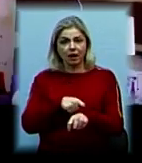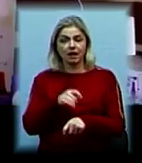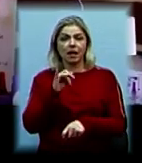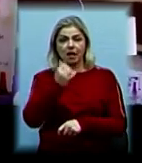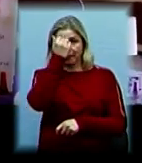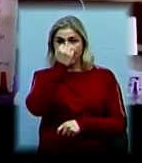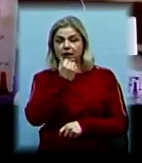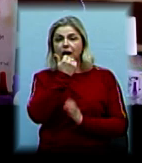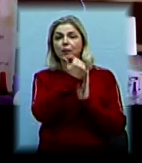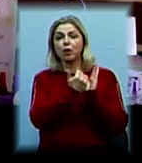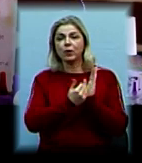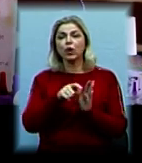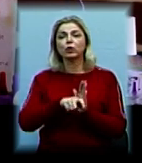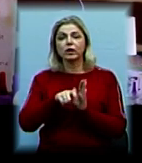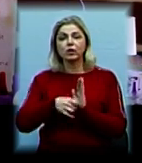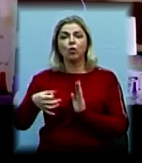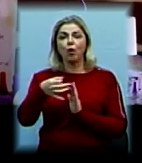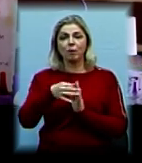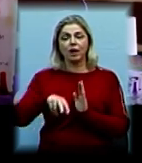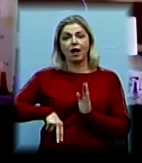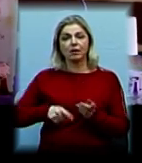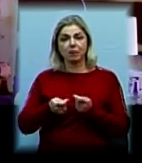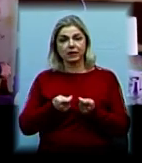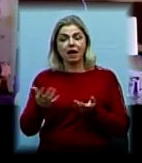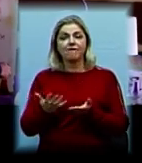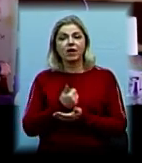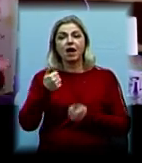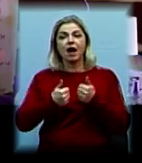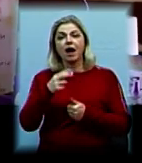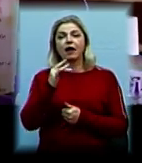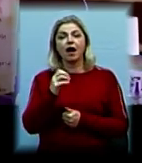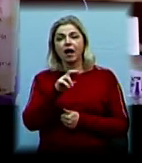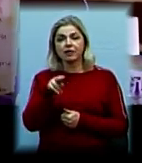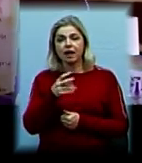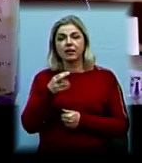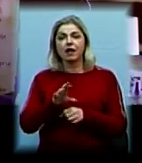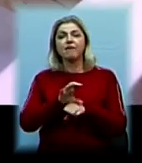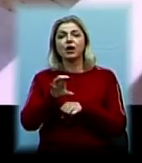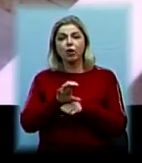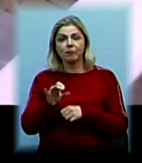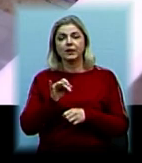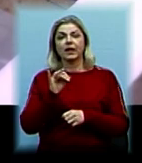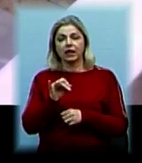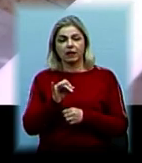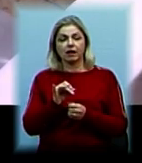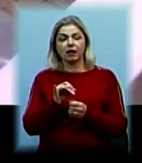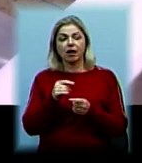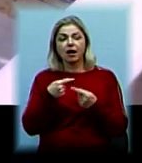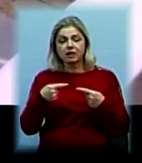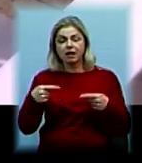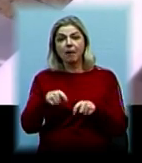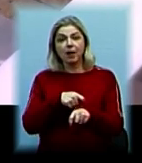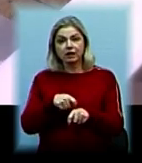програмі Донецької обласної адміністрації виграти грант безпосередньо на обладнання для виробництва витратних матеріалів. І